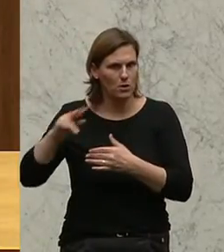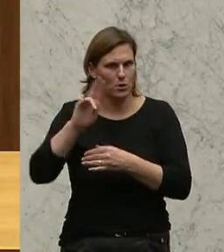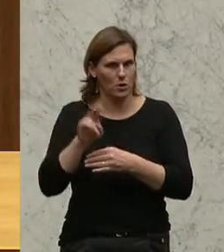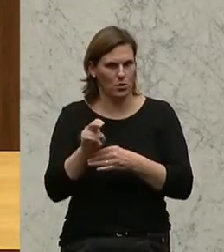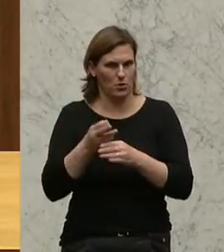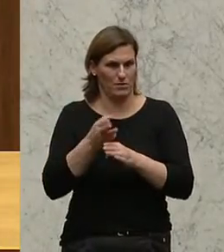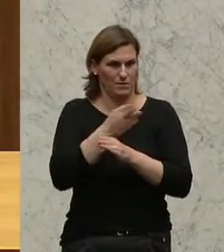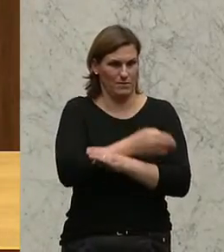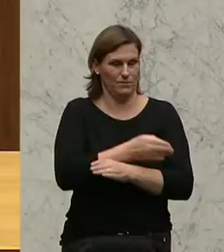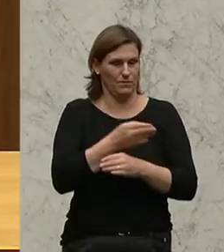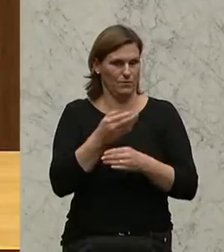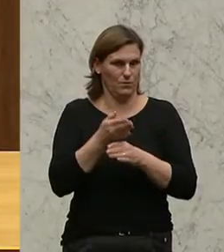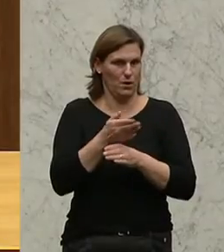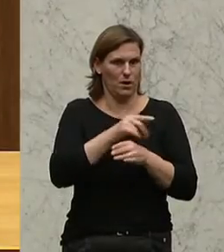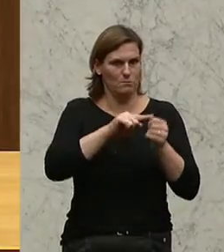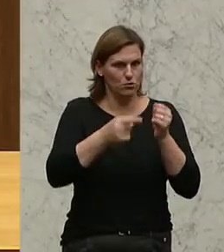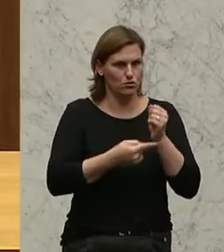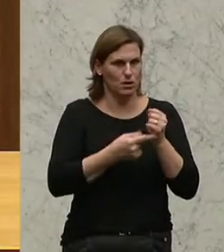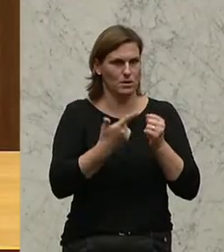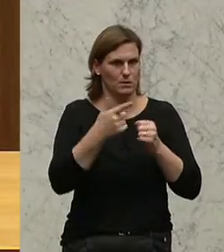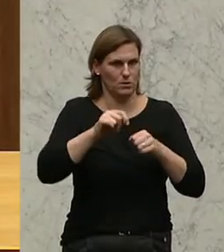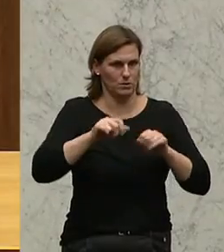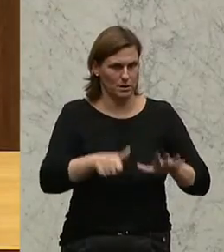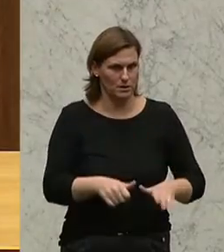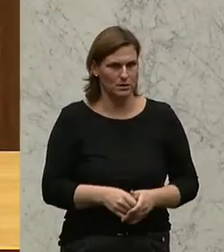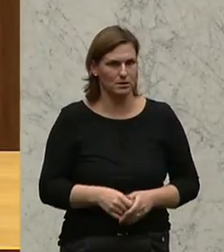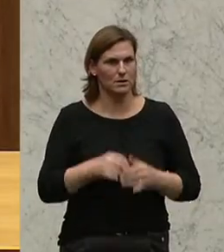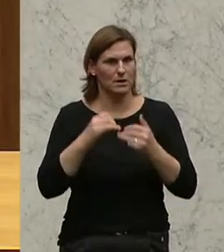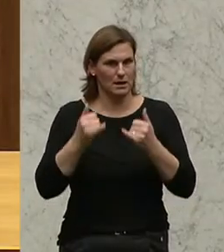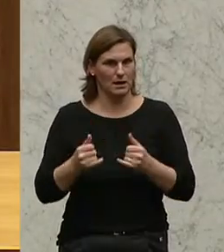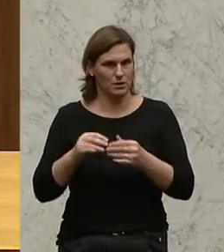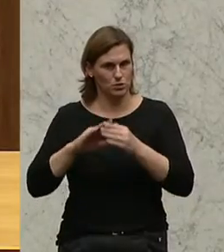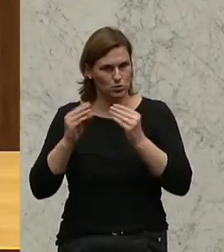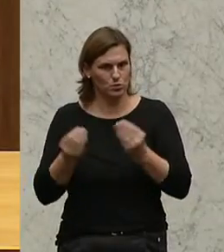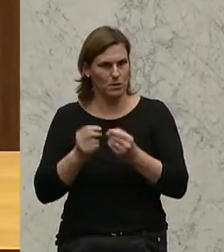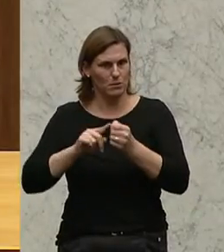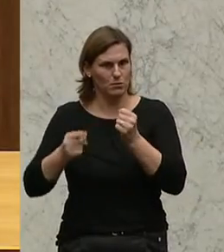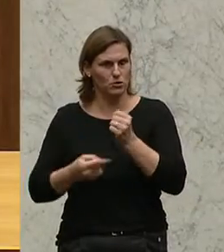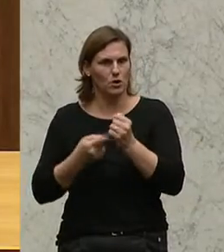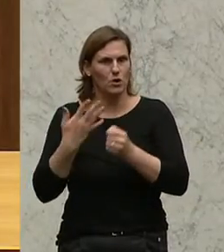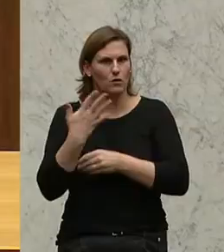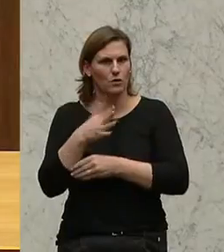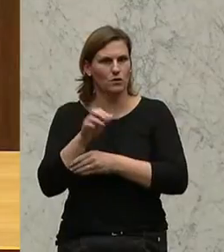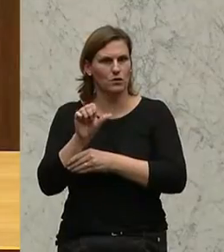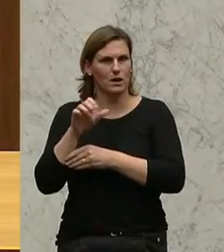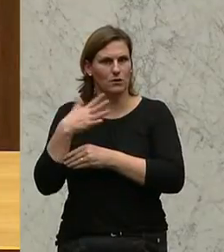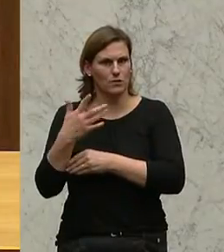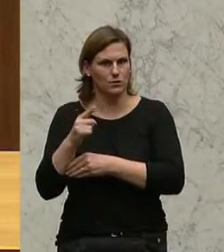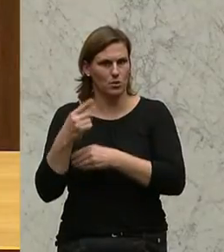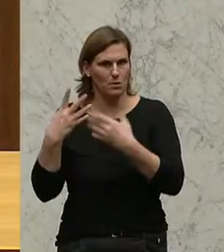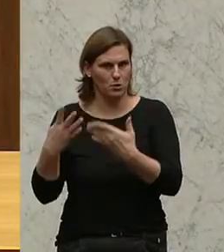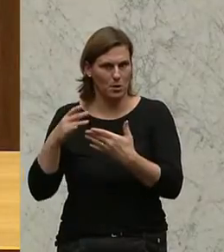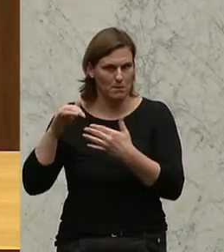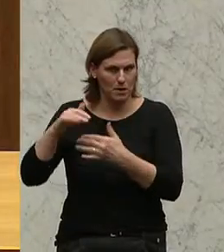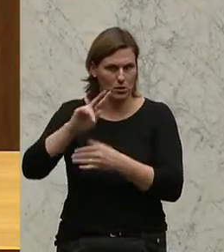2016. Somit steht dem Außenministerium ein Budget von 551,9 Millionen Euro